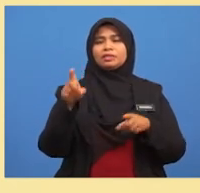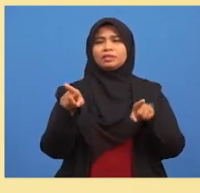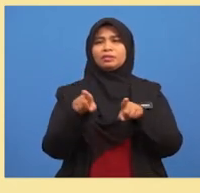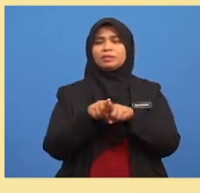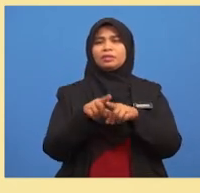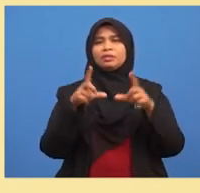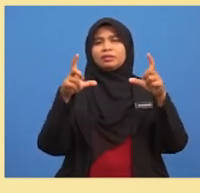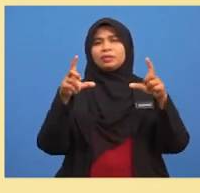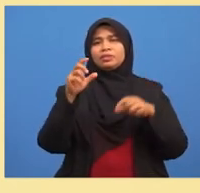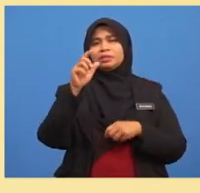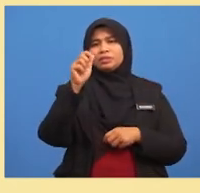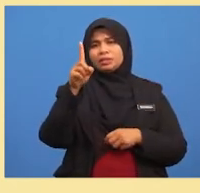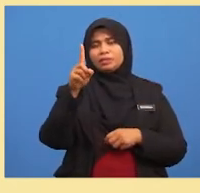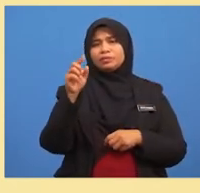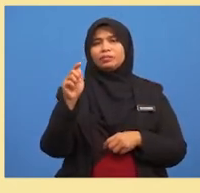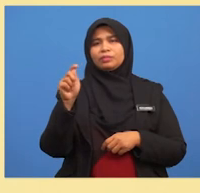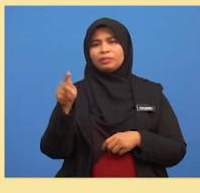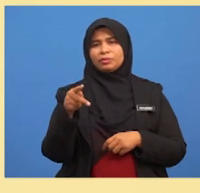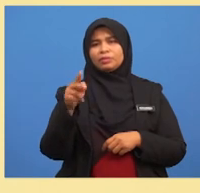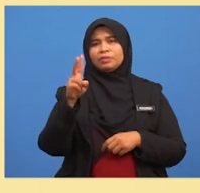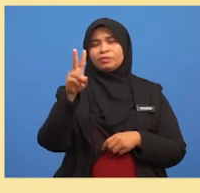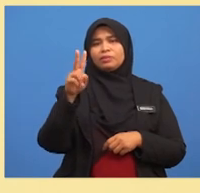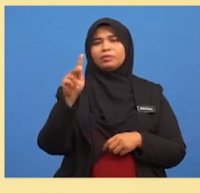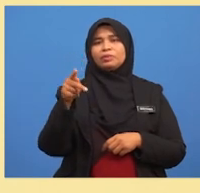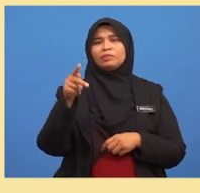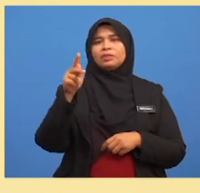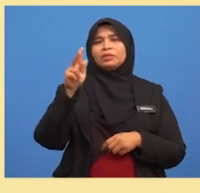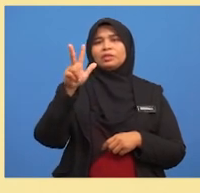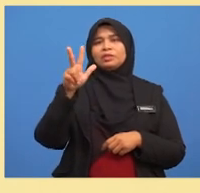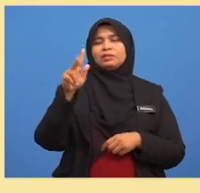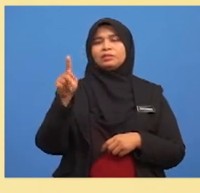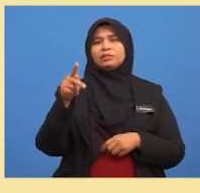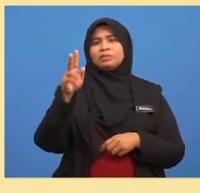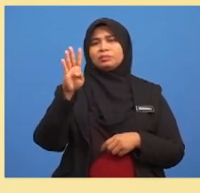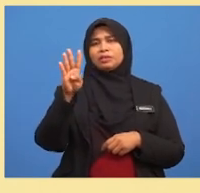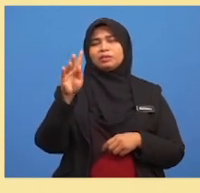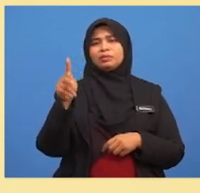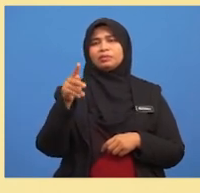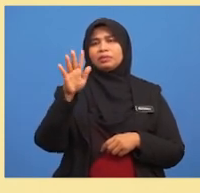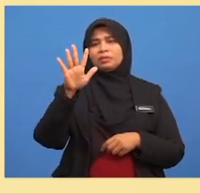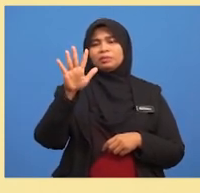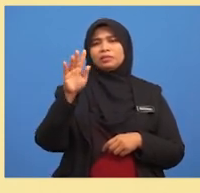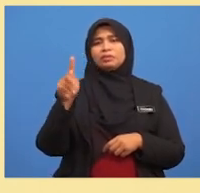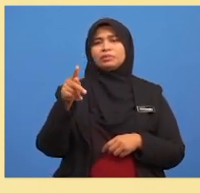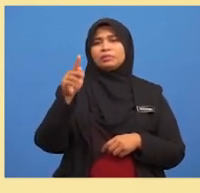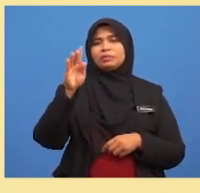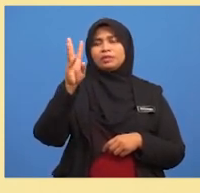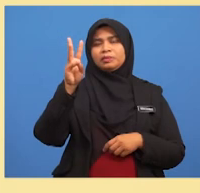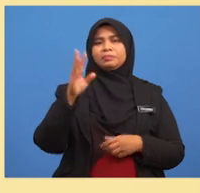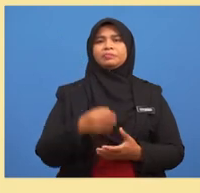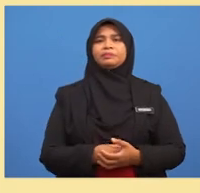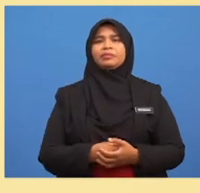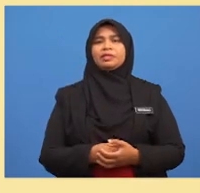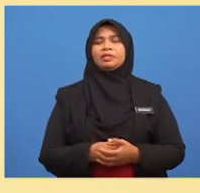kurungan set 1,2,3,4,5,6